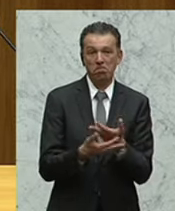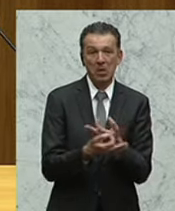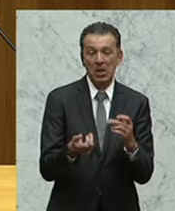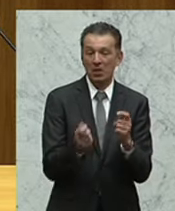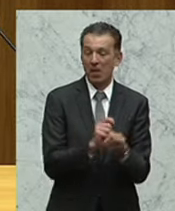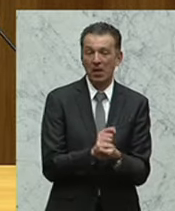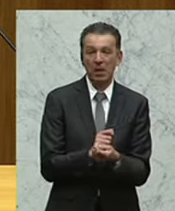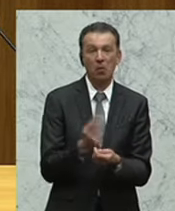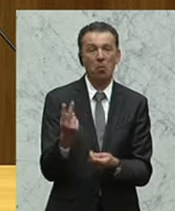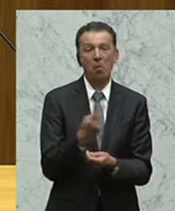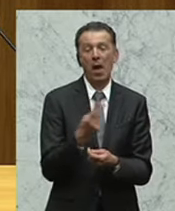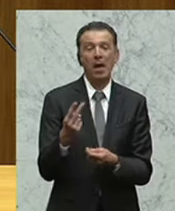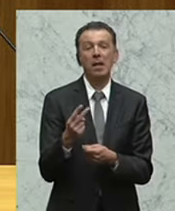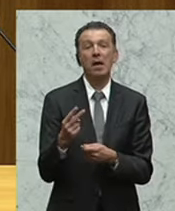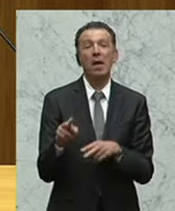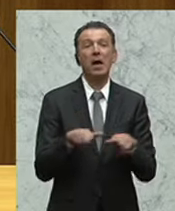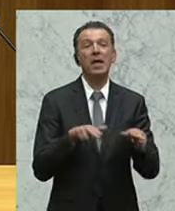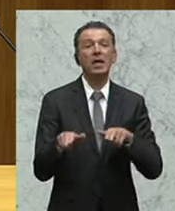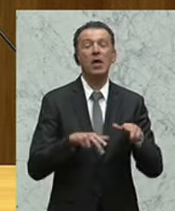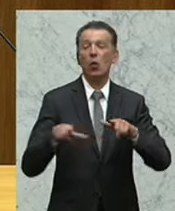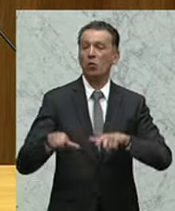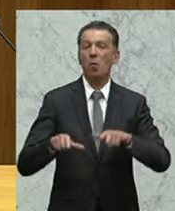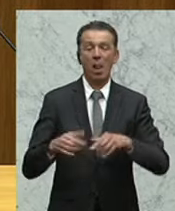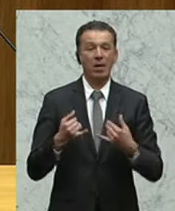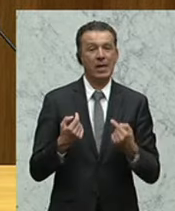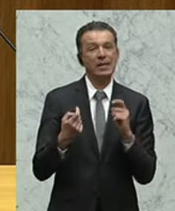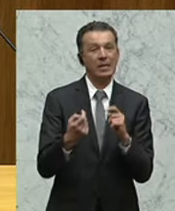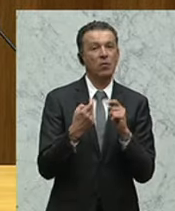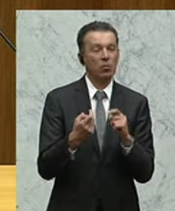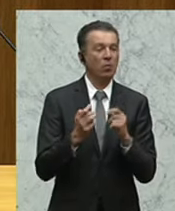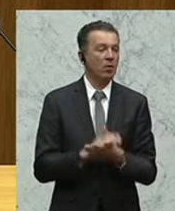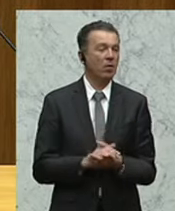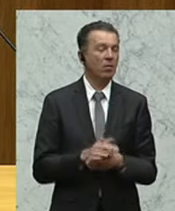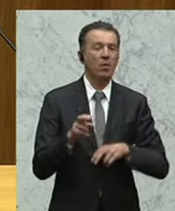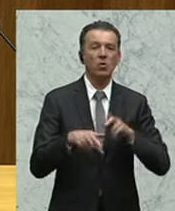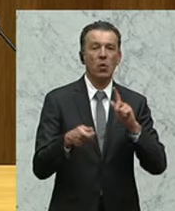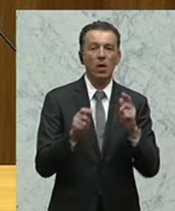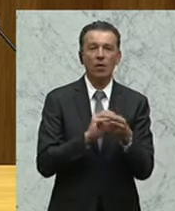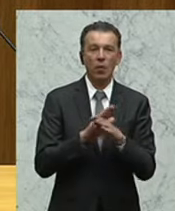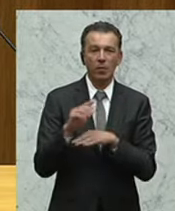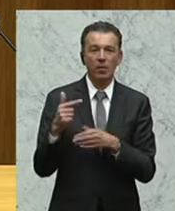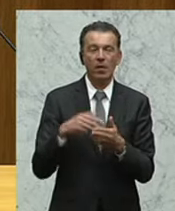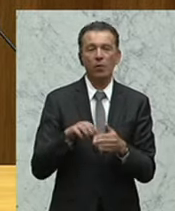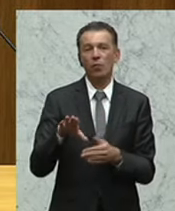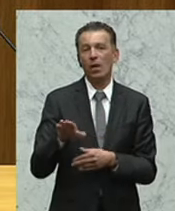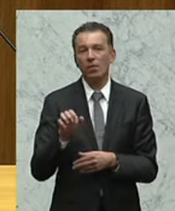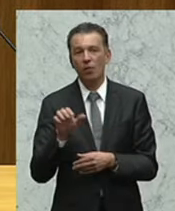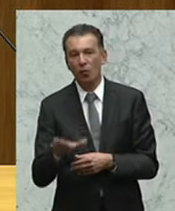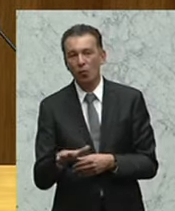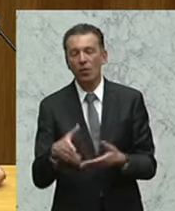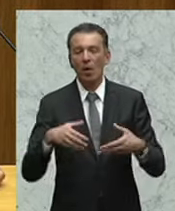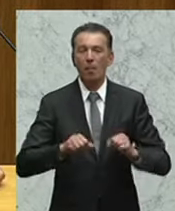Regierungsvorlagen, die wir jetzt eigentlich hier diskutieren, bevor wir soweit sind, das Steuerreformgesetz 1415 und das